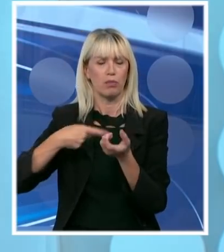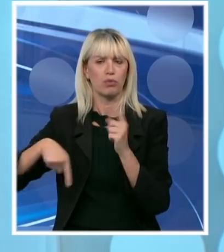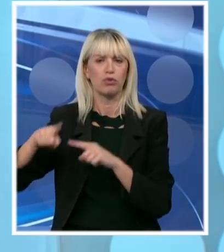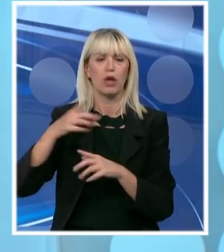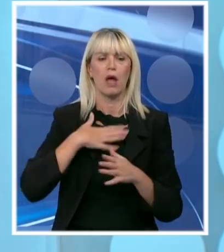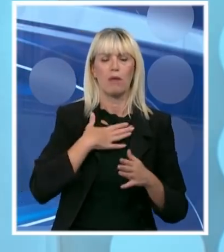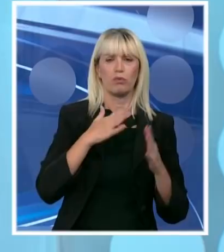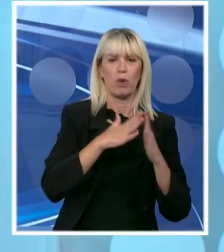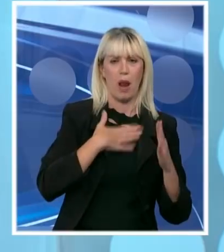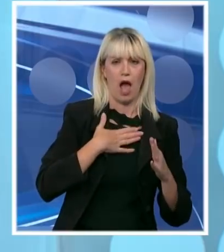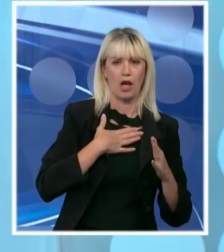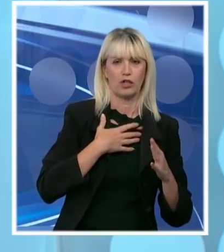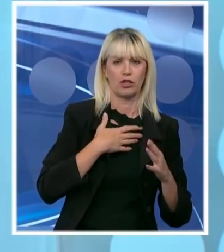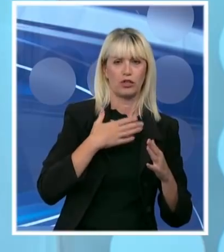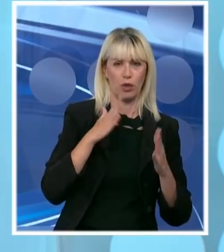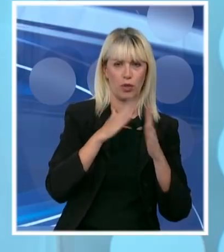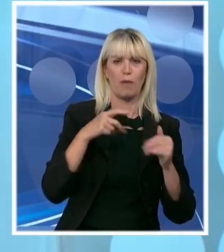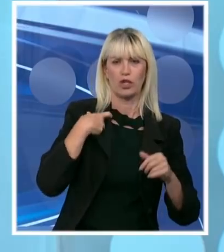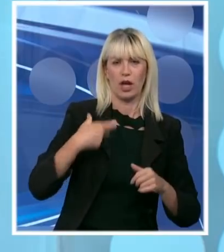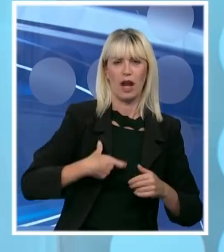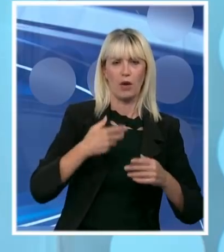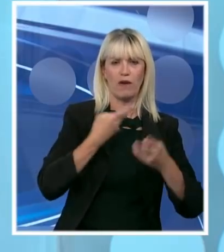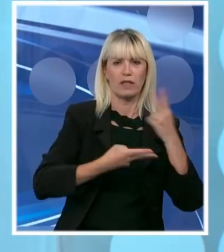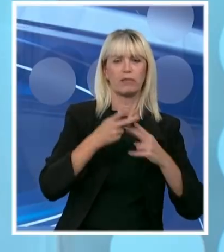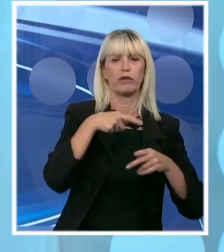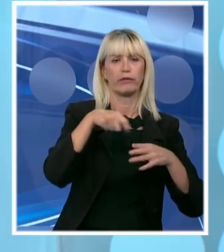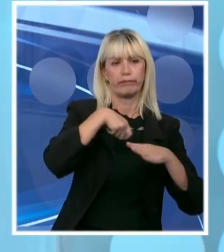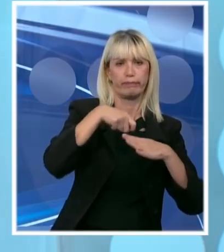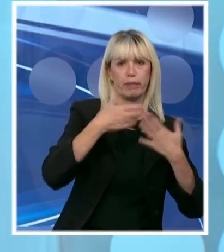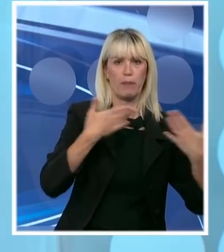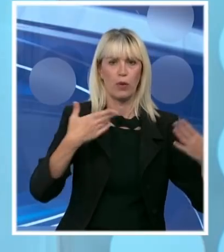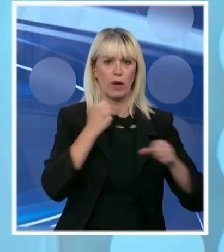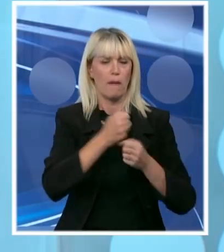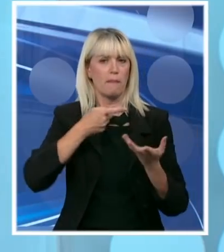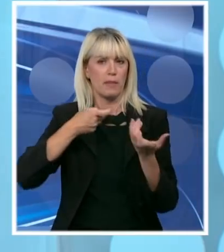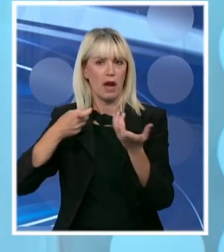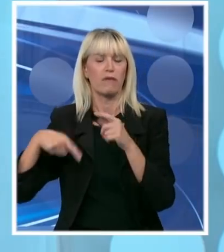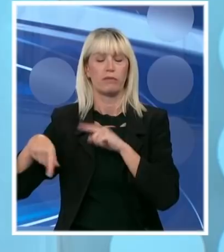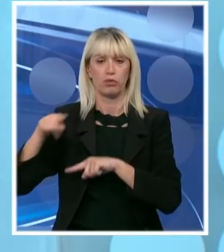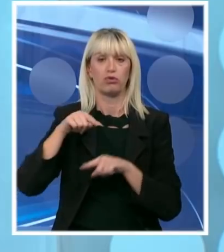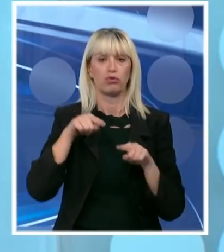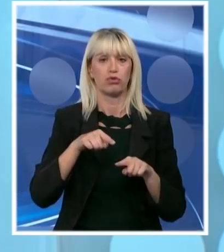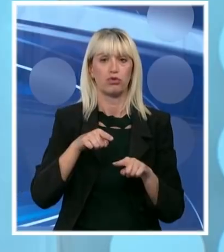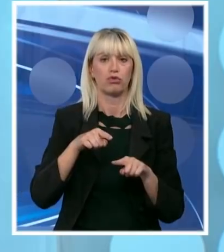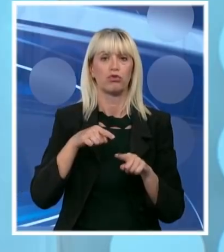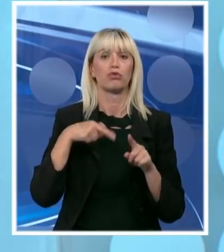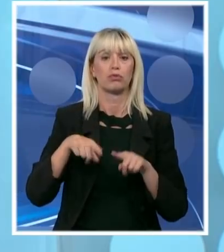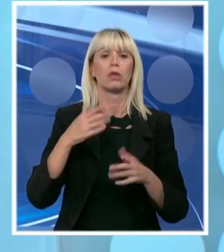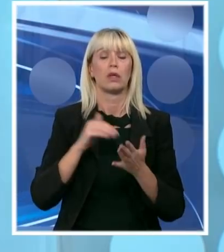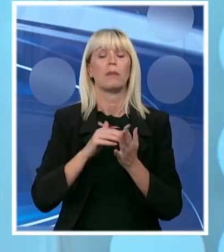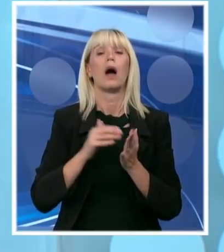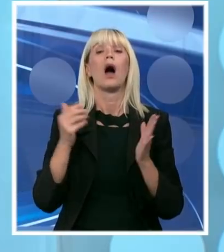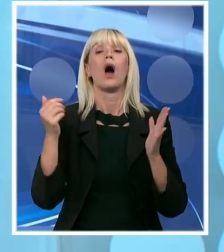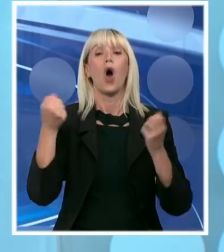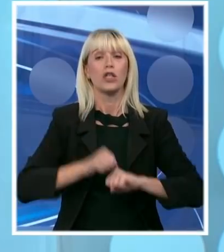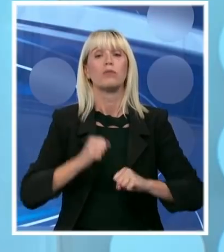unapređujemo je u Kragujevcu. Nastavit ćemo sa tim i želim da kažem ljudima u namenskoj industriji da se uozbilje dobit će ogromnu podačku Srbije u narednim